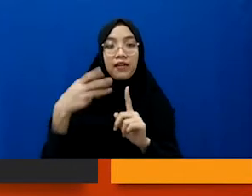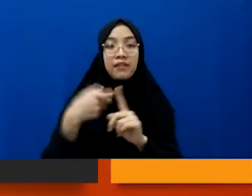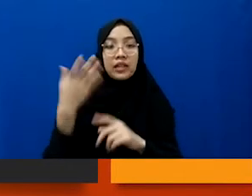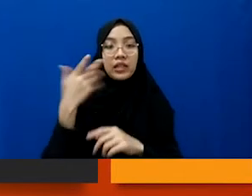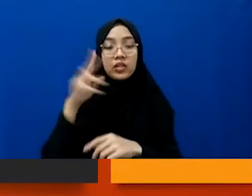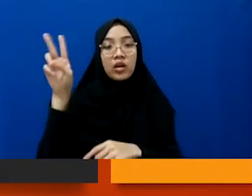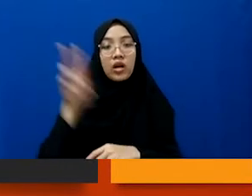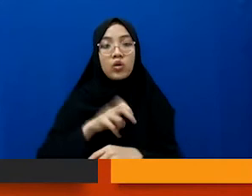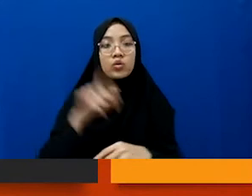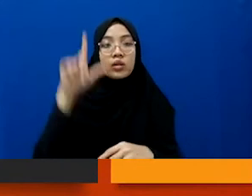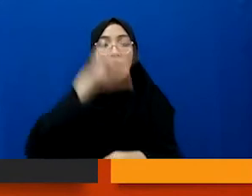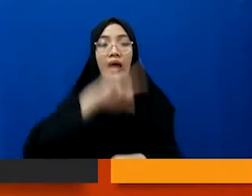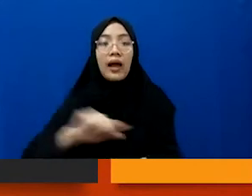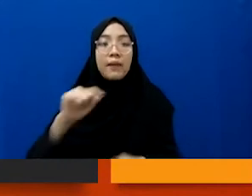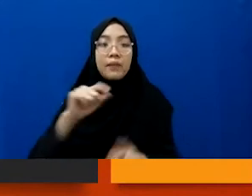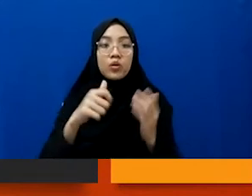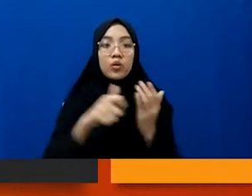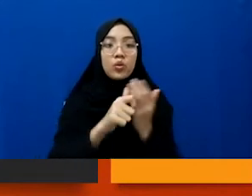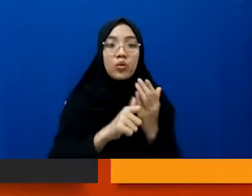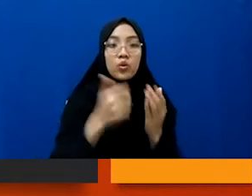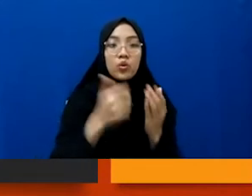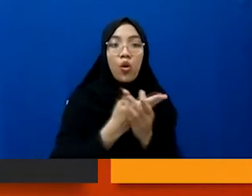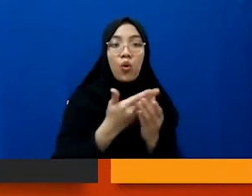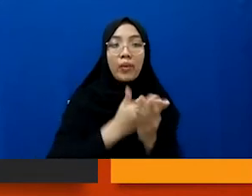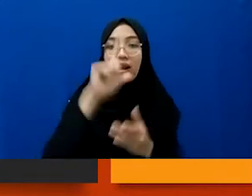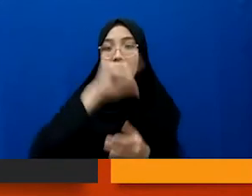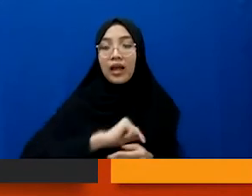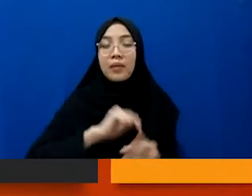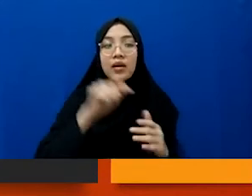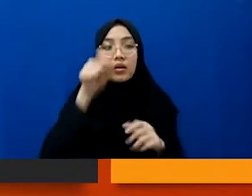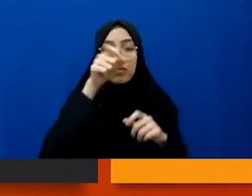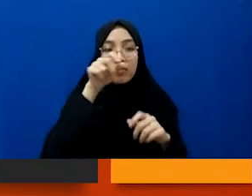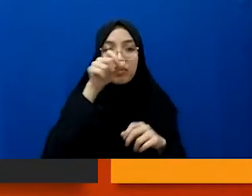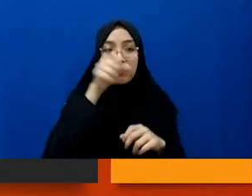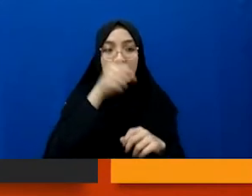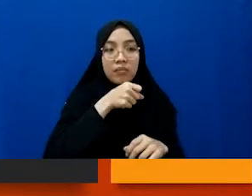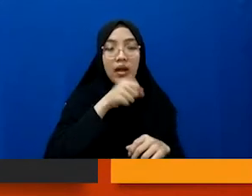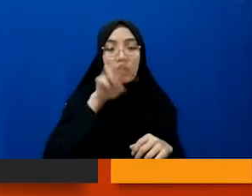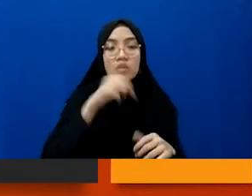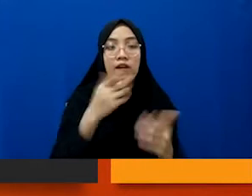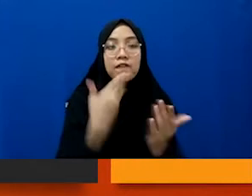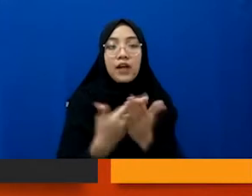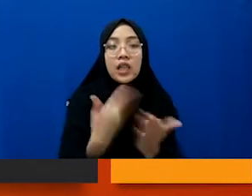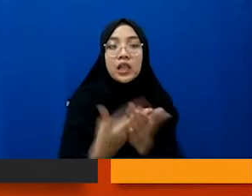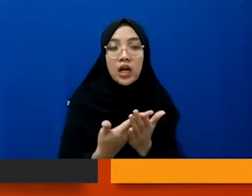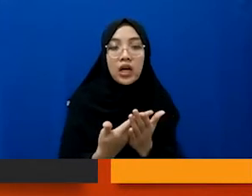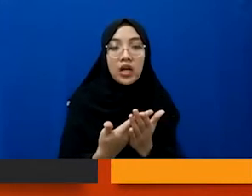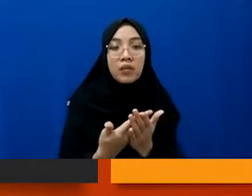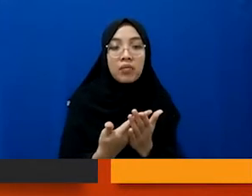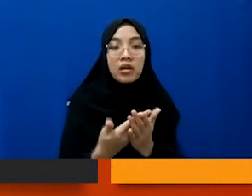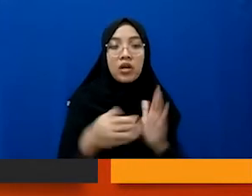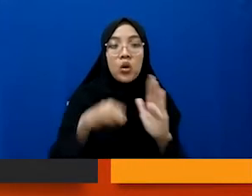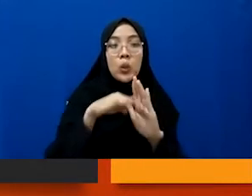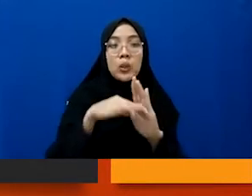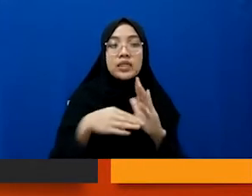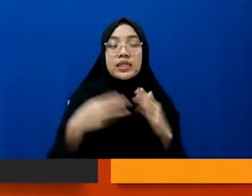lengkap dokumen-dokumennya meliput berdasarkan fakta ada pedomannya yaitu kode etik jurnalistik